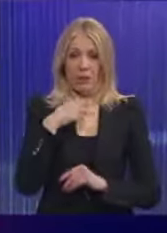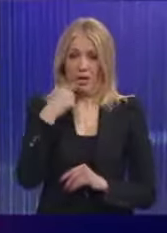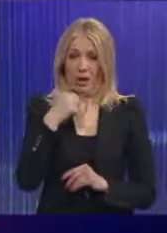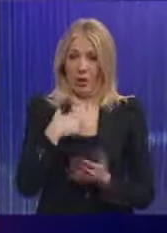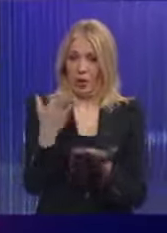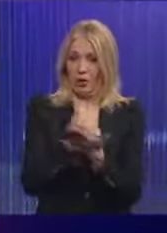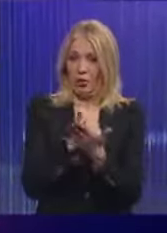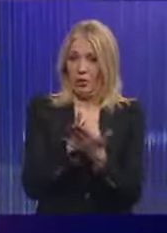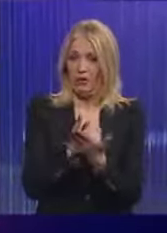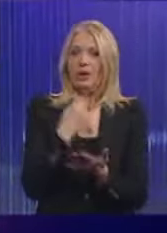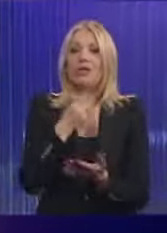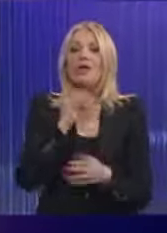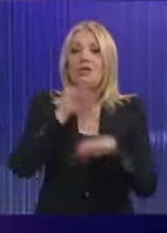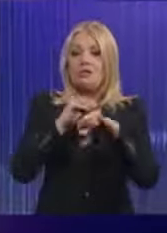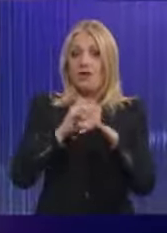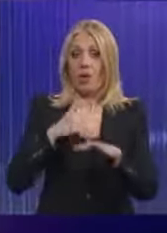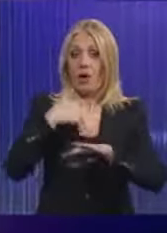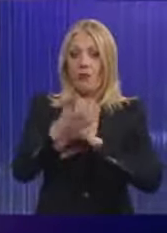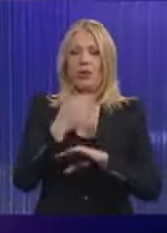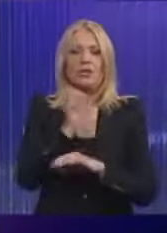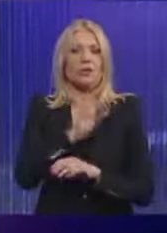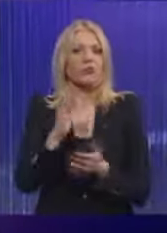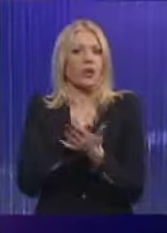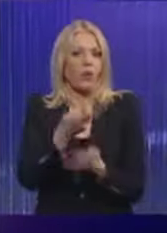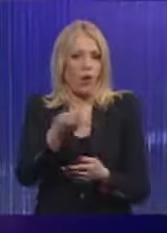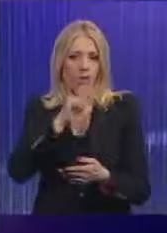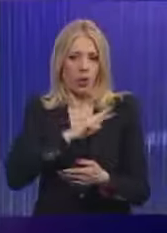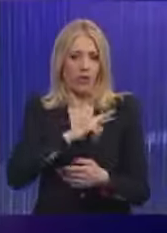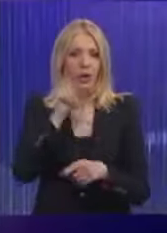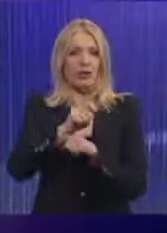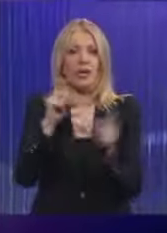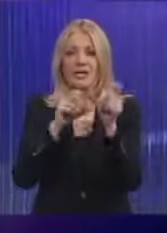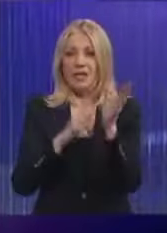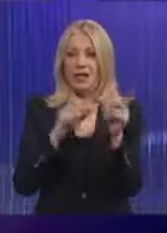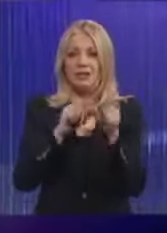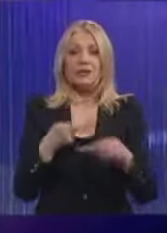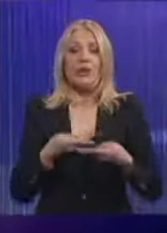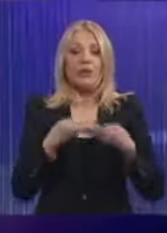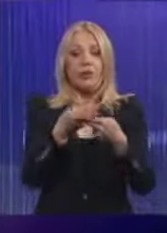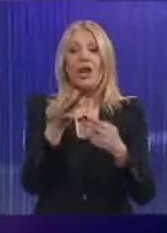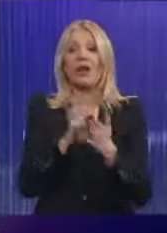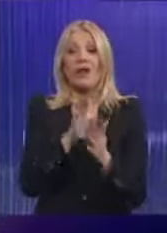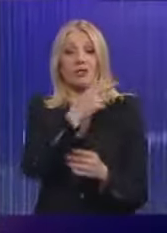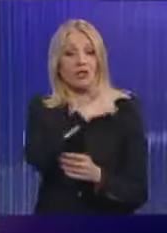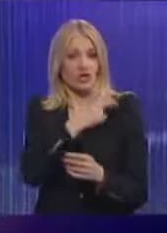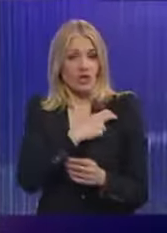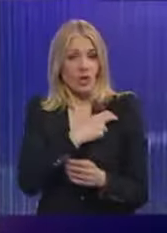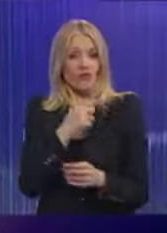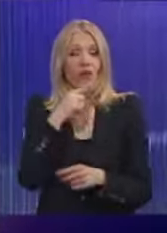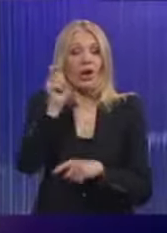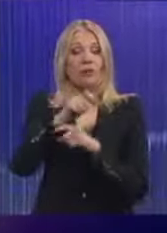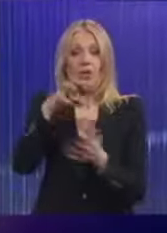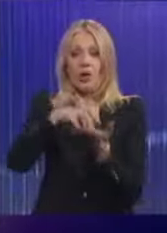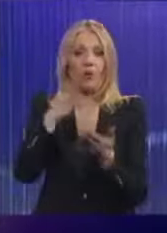dobiti izjavu, a potom smo ostali bez odgovora. Odbornica SNS-a uputila nas je na šefa odborničke grupe u